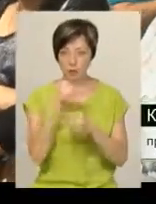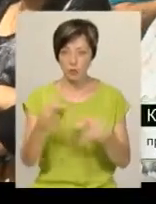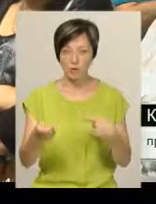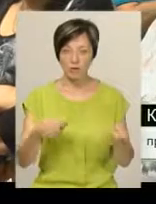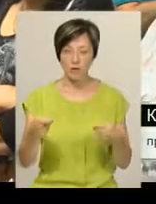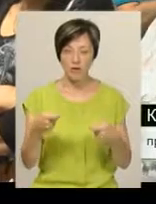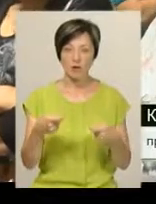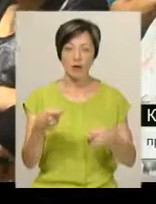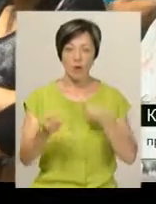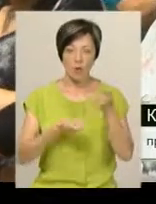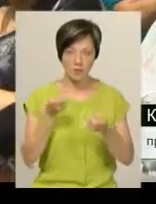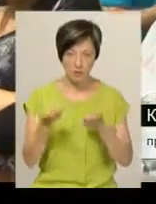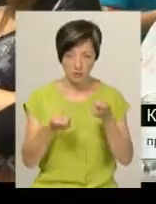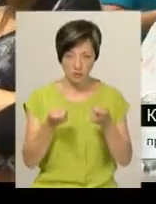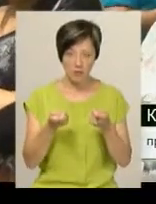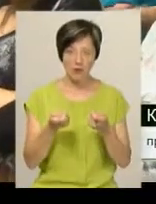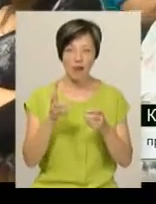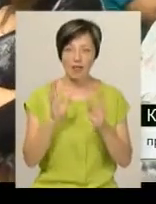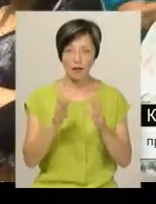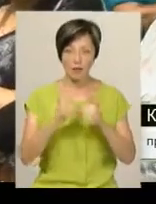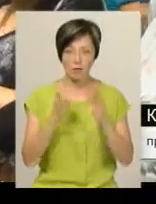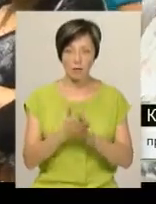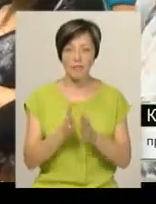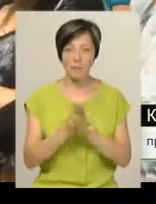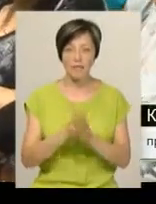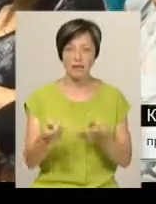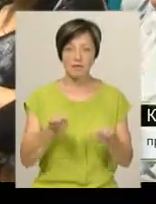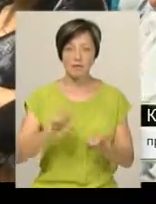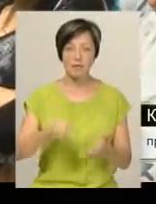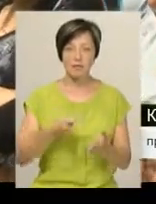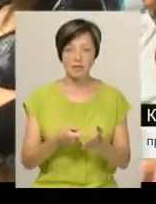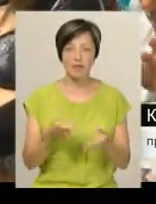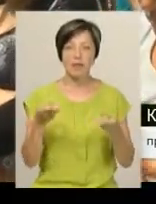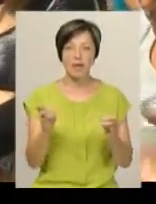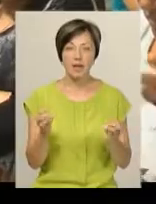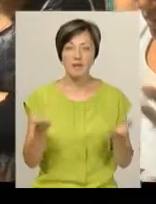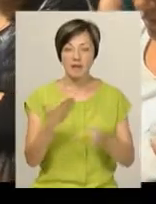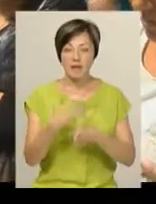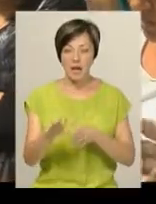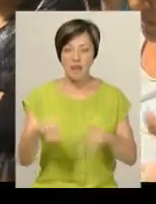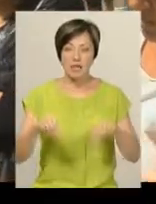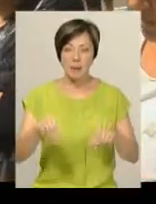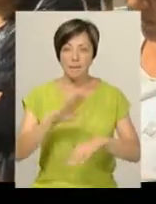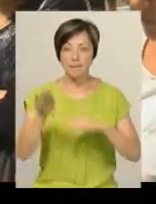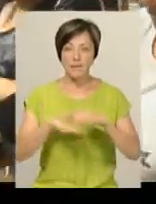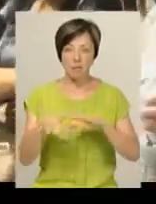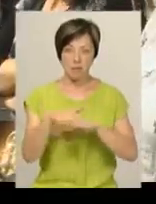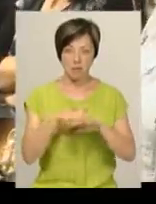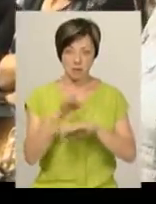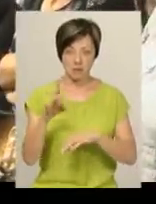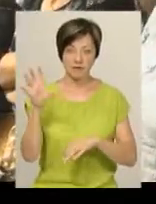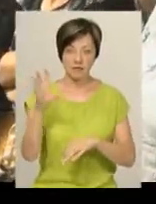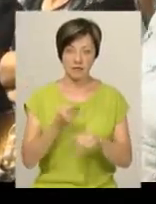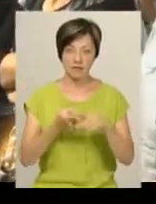торгувати розніцюю, то ми будемо просити керівництво міста, щоб десь виділяли якусь нам землю під ринок. І